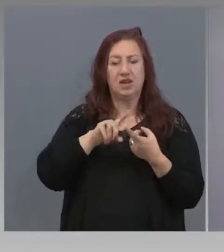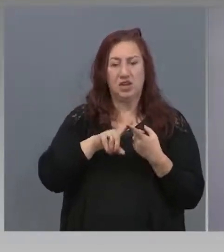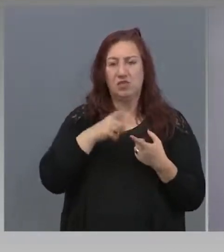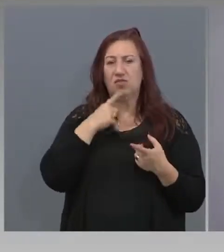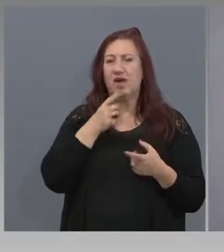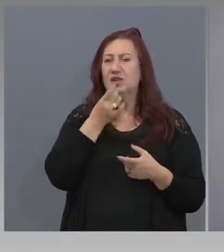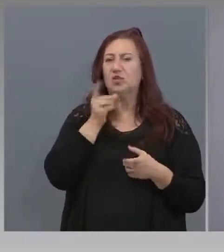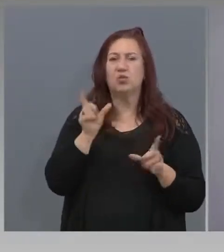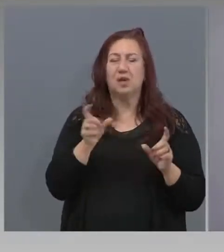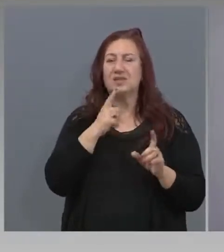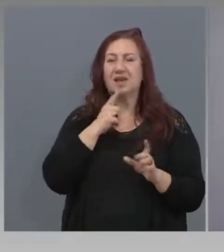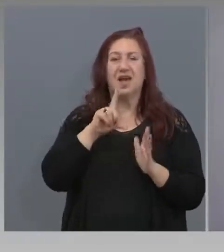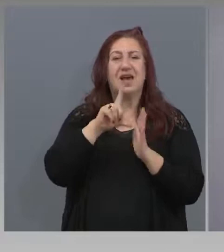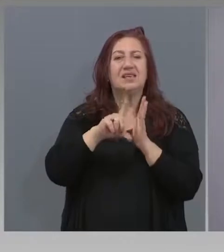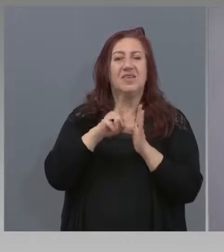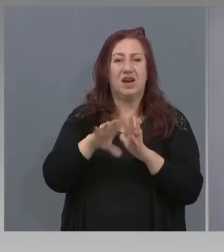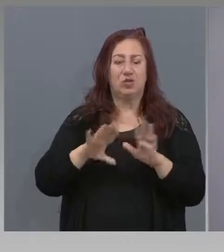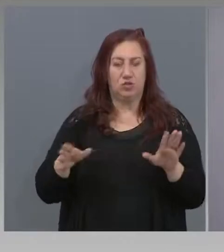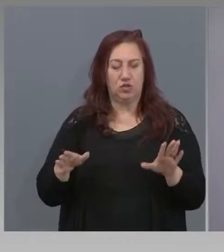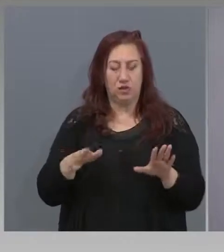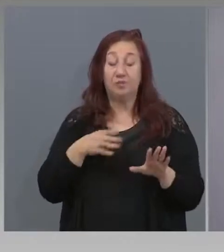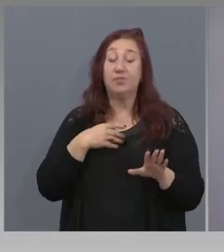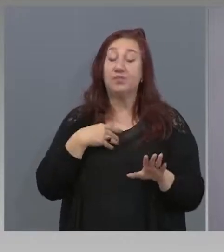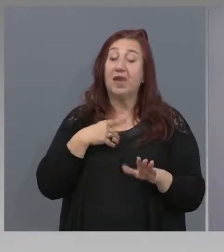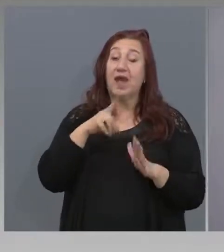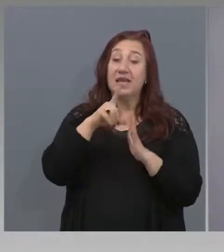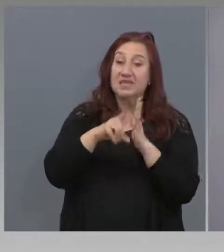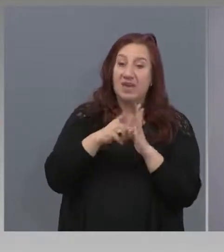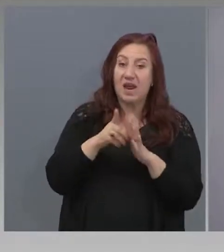Извареното положение изигра своята положителна роля.